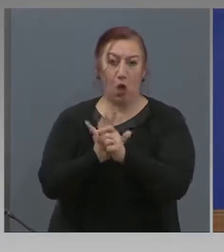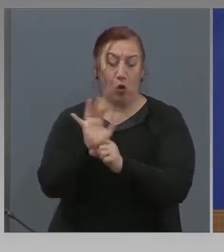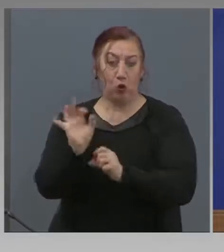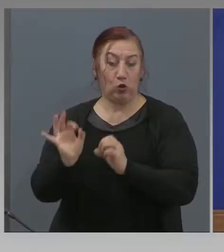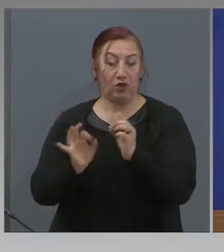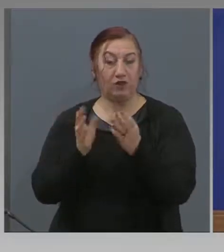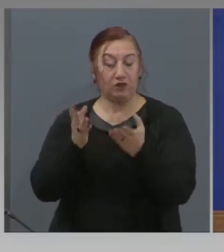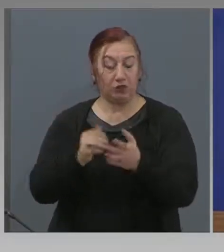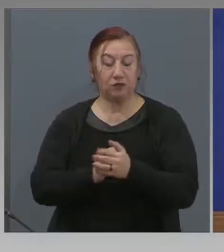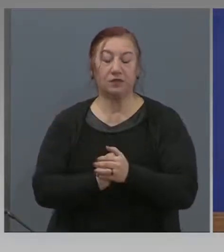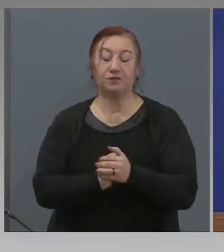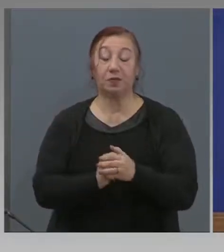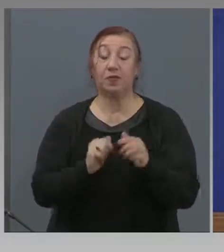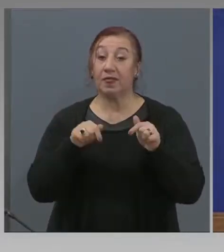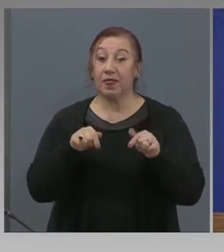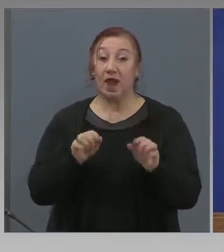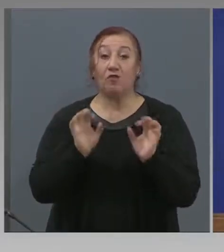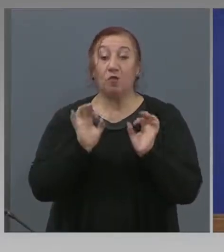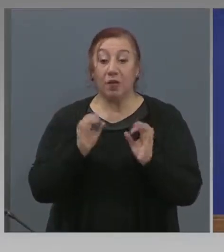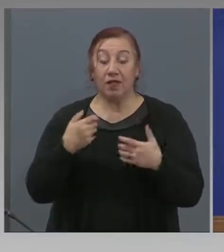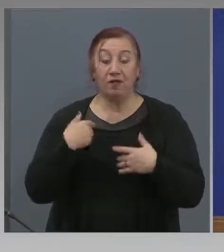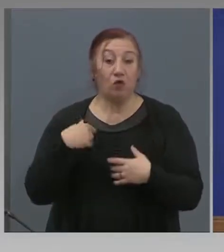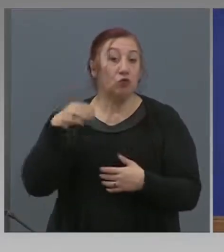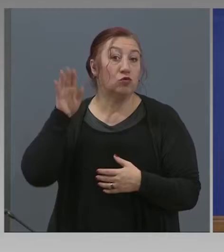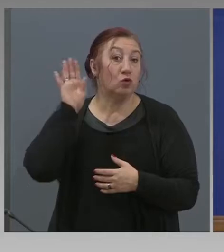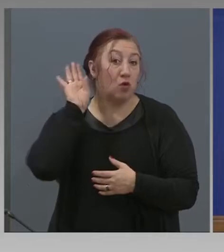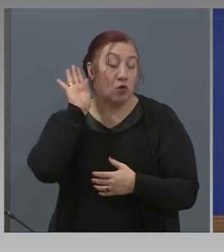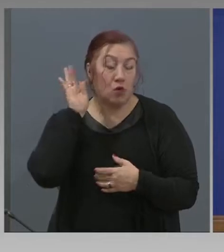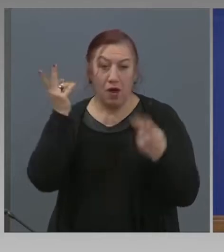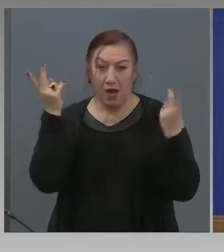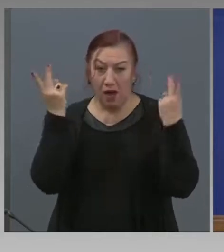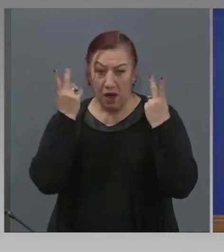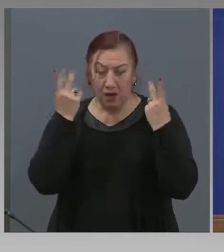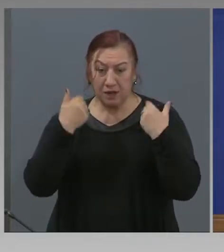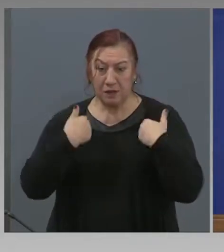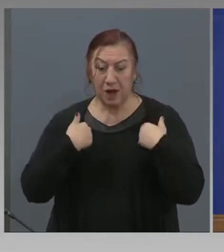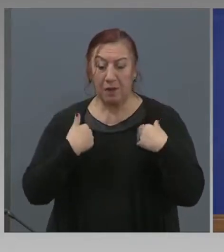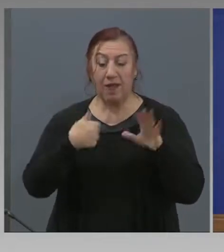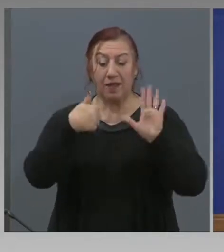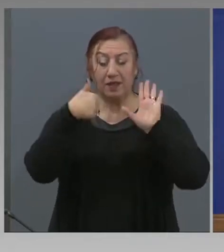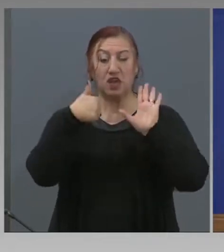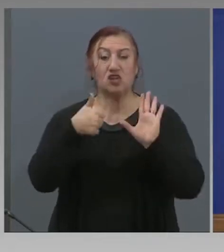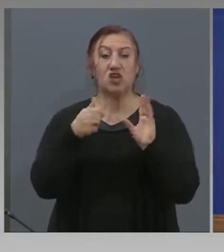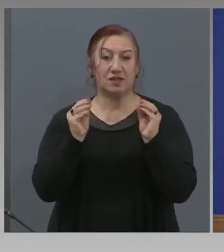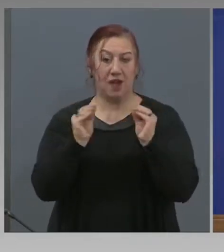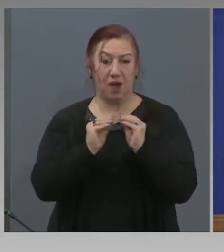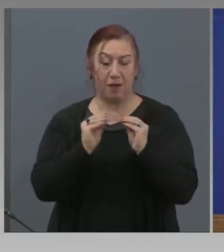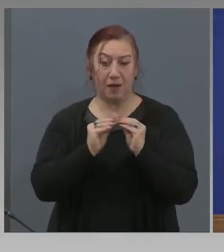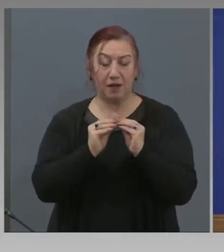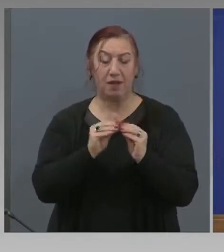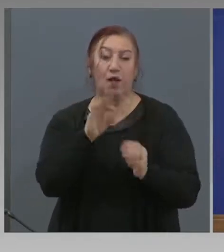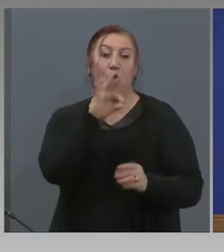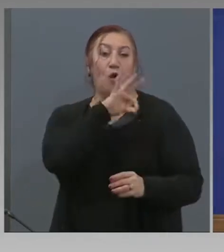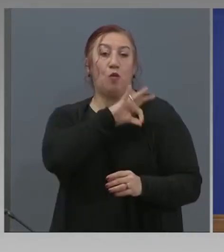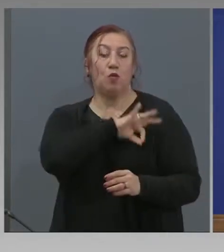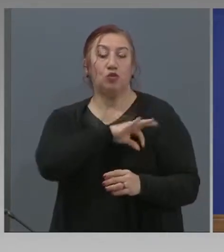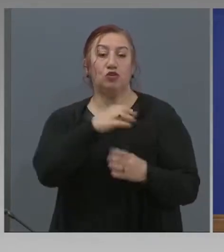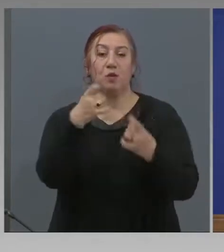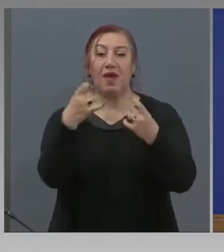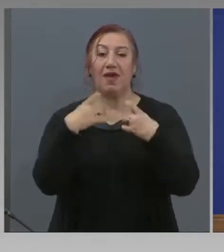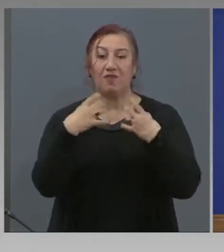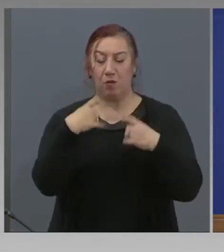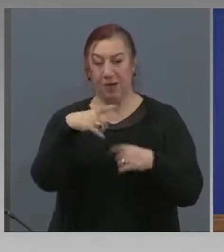Всъщност, в момента в който разбрахме на 6 април, получаваме информация в